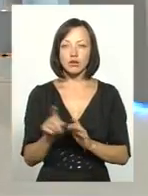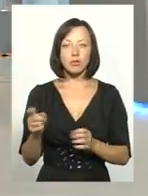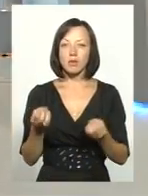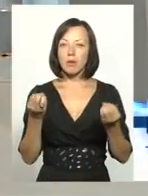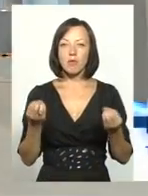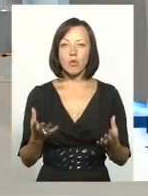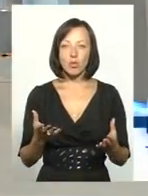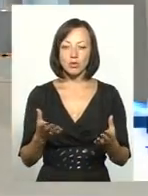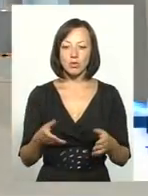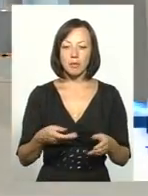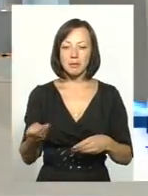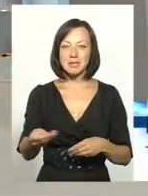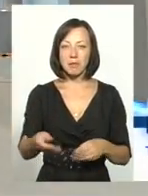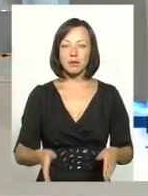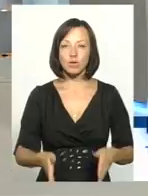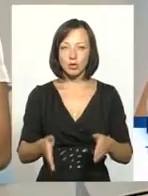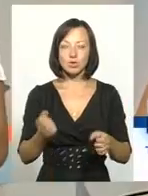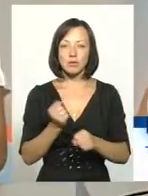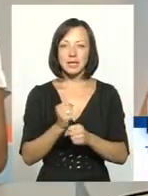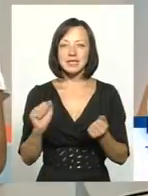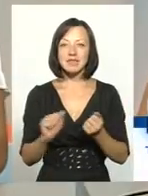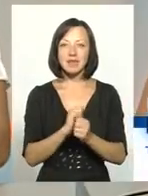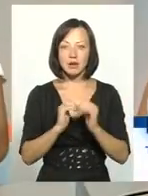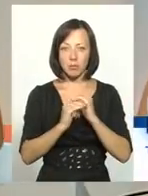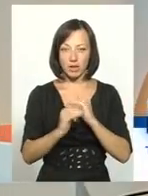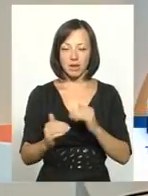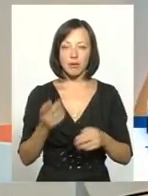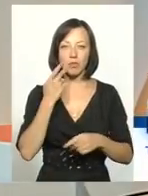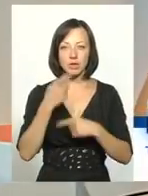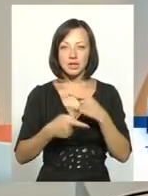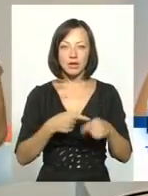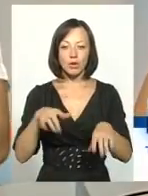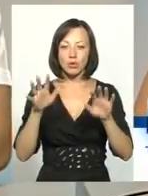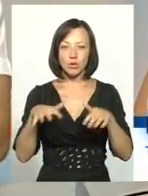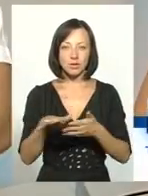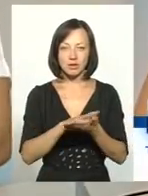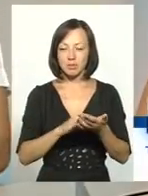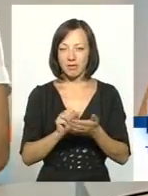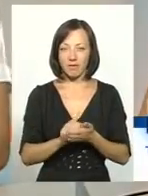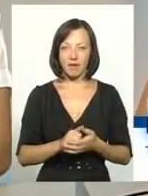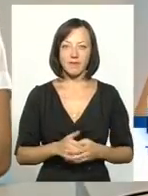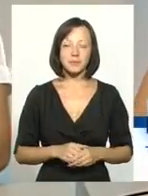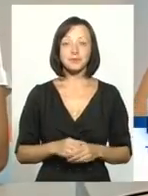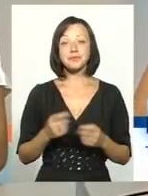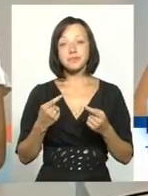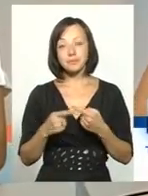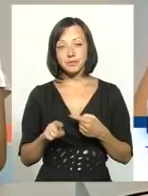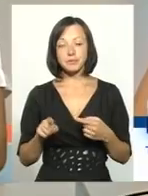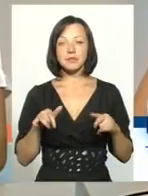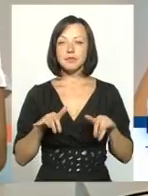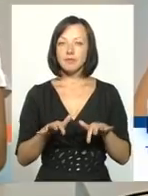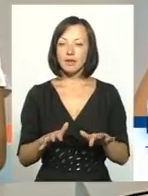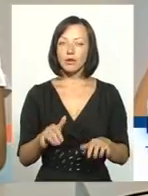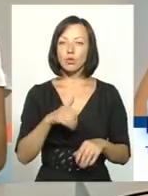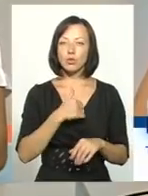просто підсипати дорогу, щоб зробити її з твердим покриттям, і її постійно не змивав цей дощ. Інша ще така справа, на